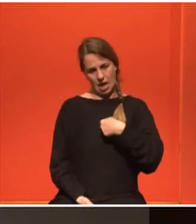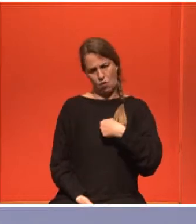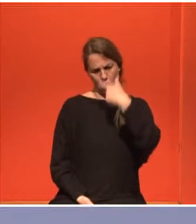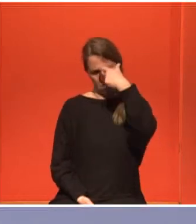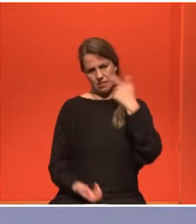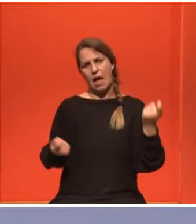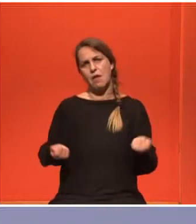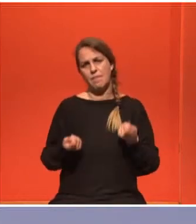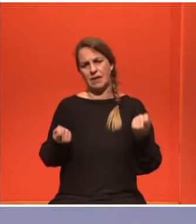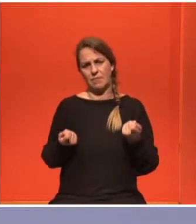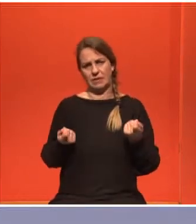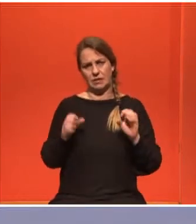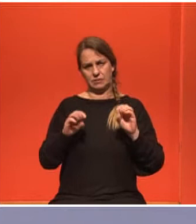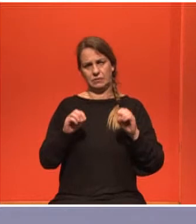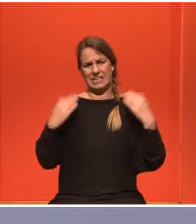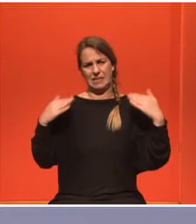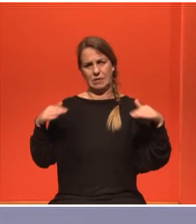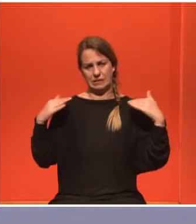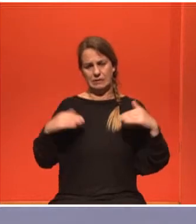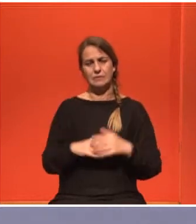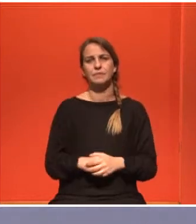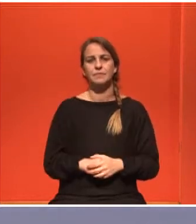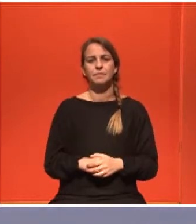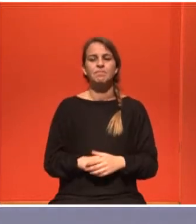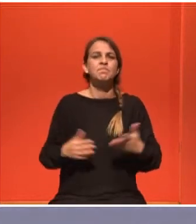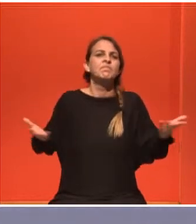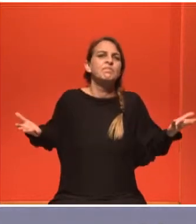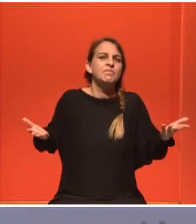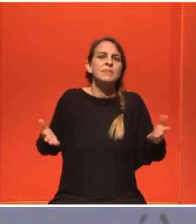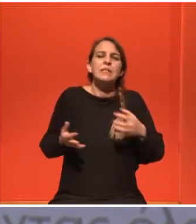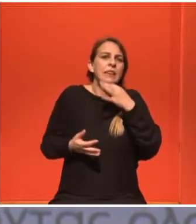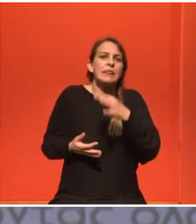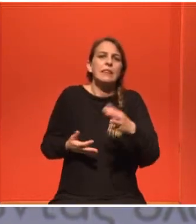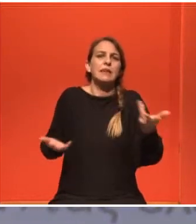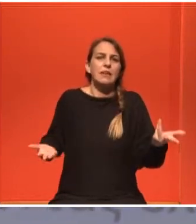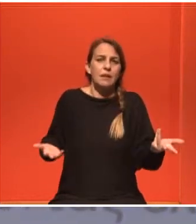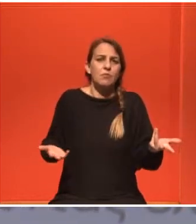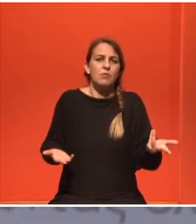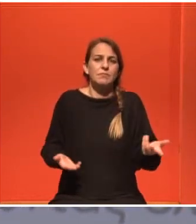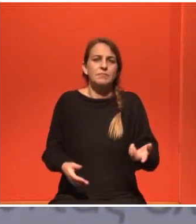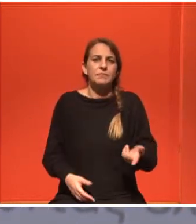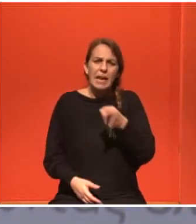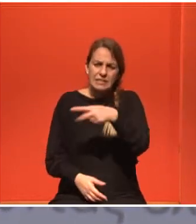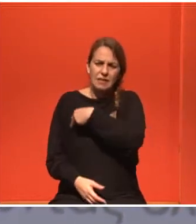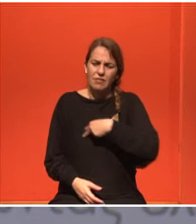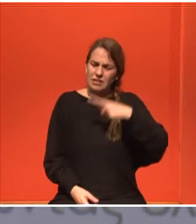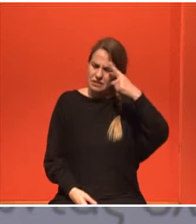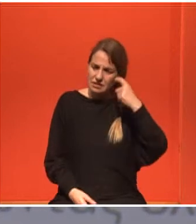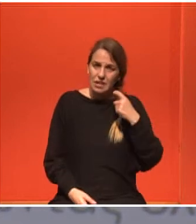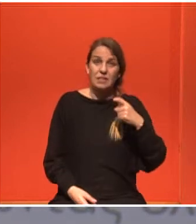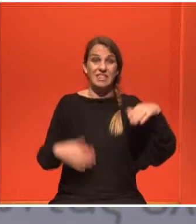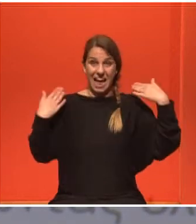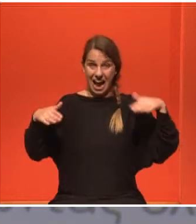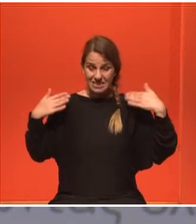γυμνάστρια τώρα από πού να ξεκινήσουμε γιατί και εσείς ως καθηγητής από το ότι η άσκηση τονώνει το